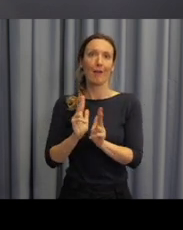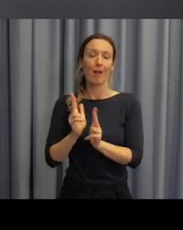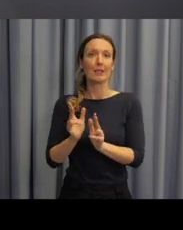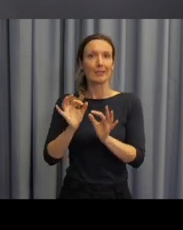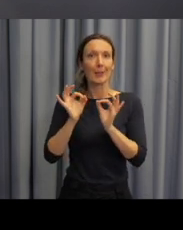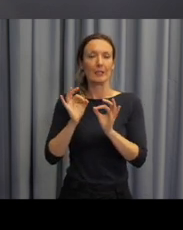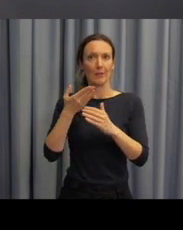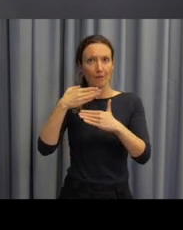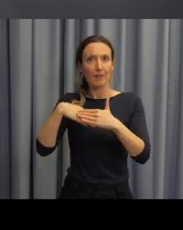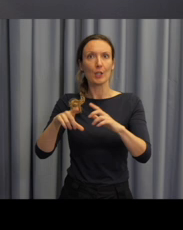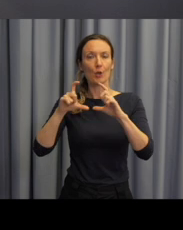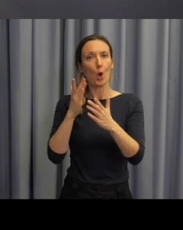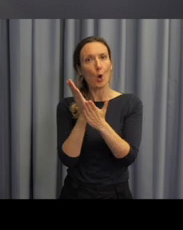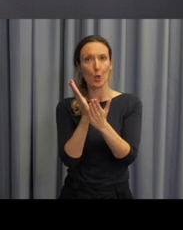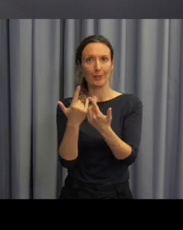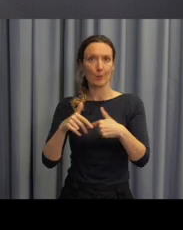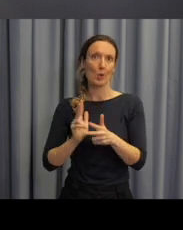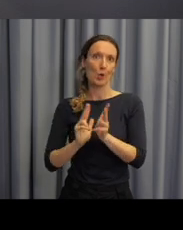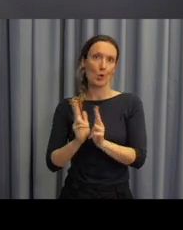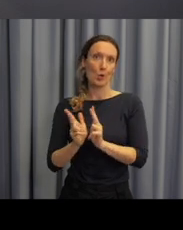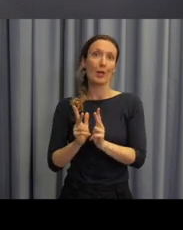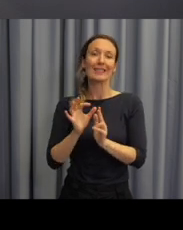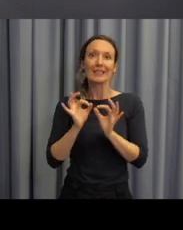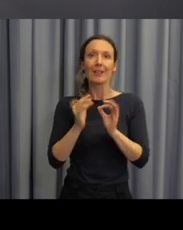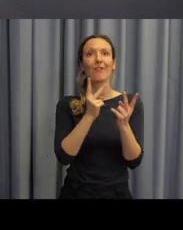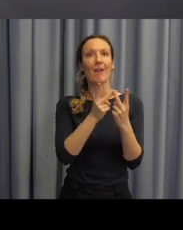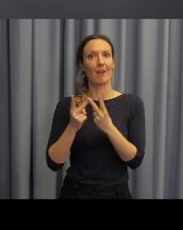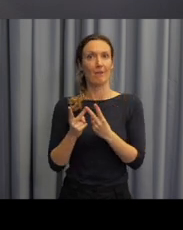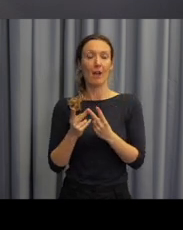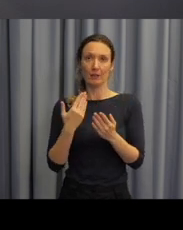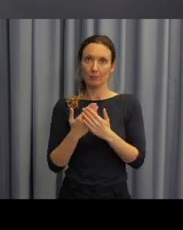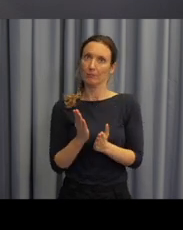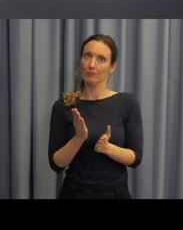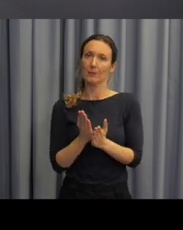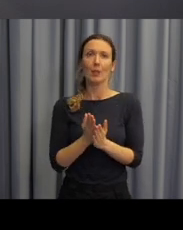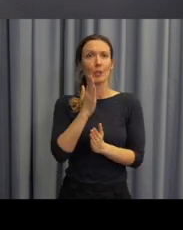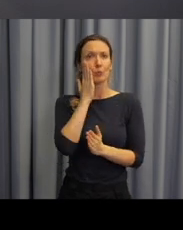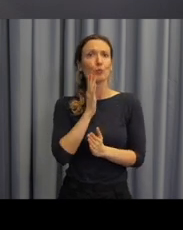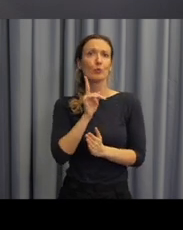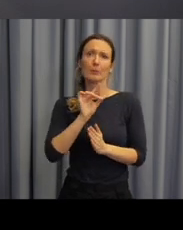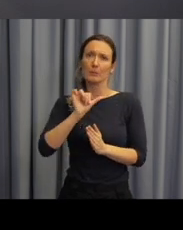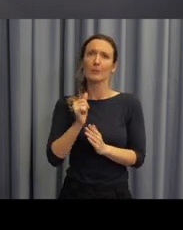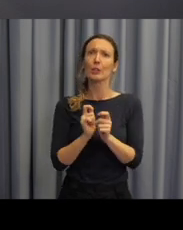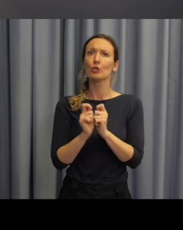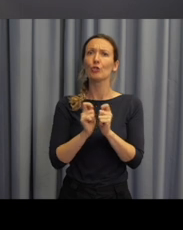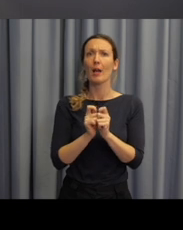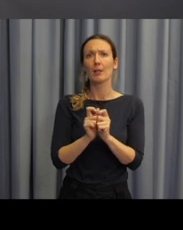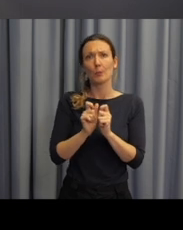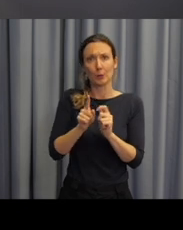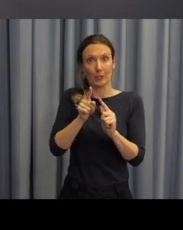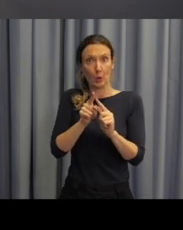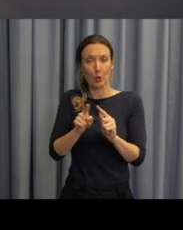Já teď poprosím kolegyni Martinu, zda by byla tak laskavá a už teď do četu nazdílela odkaz.